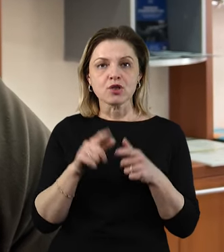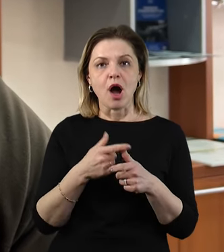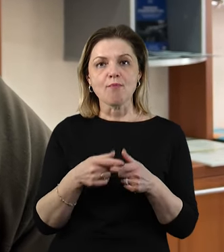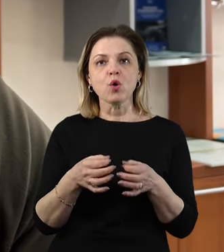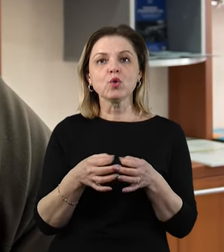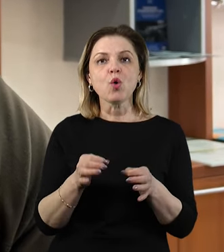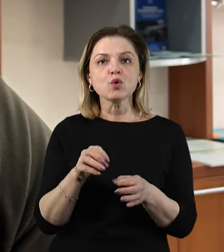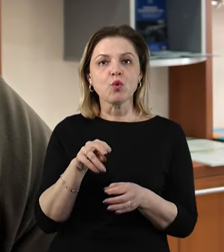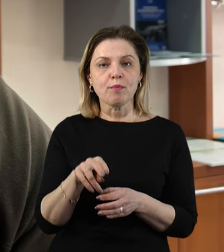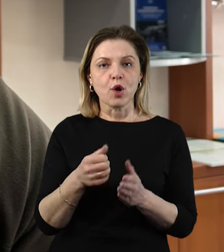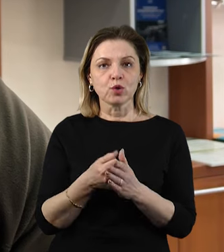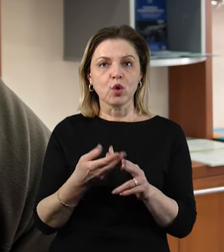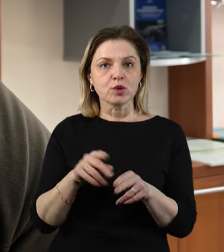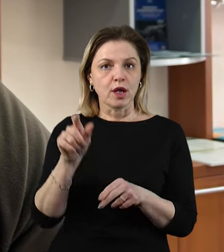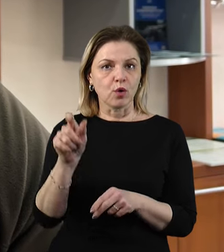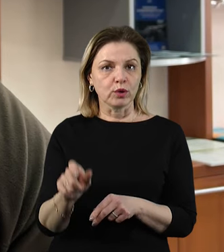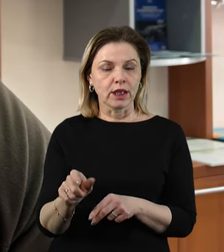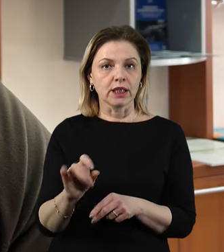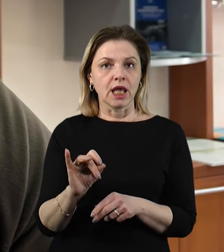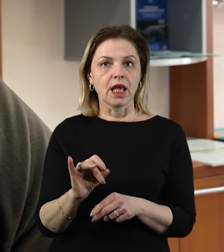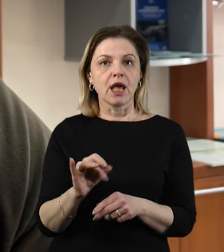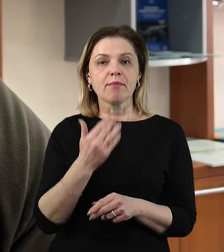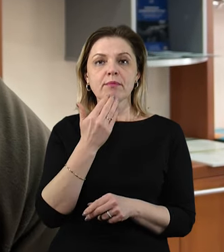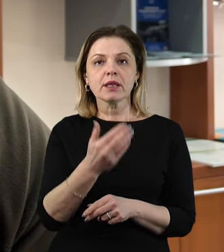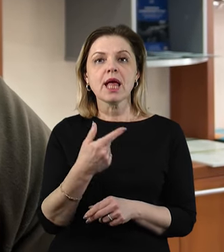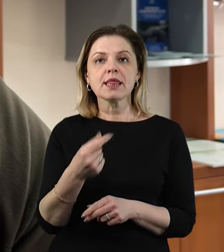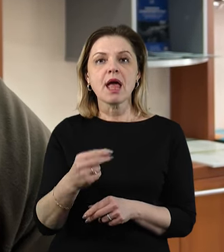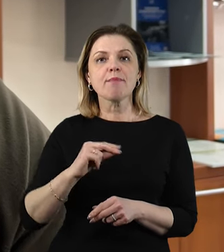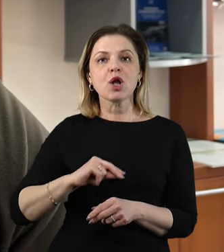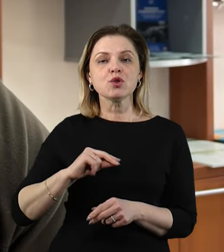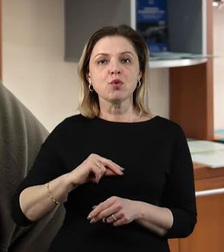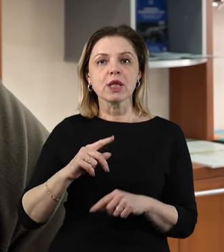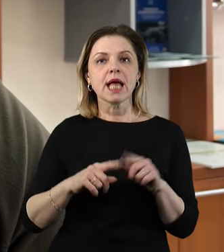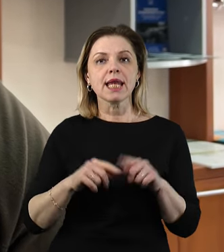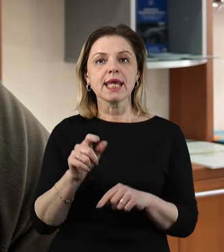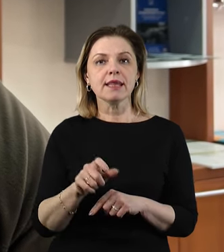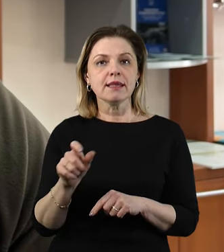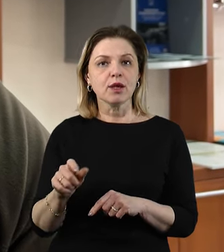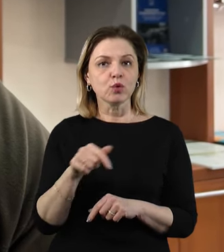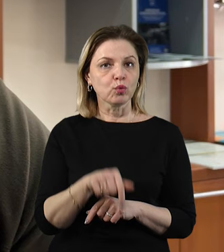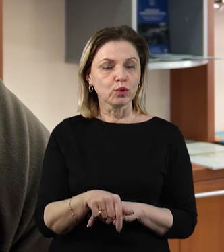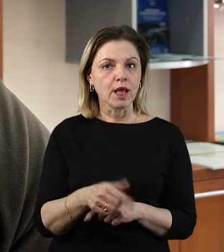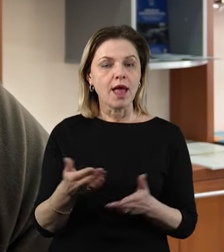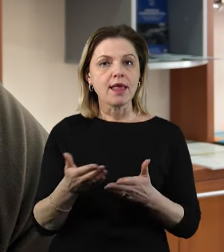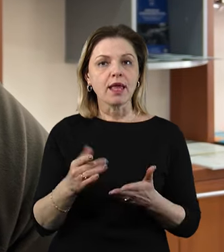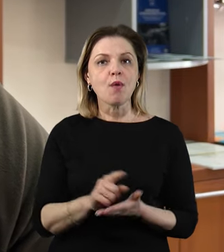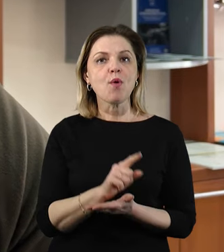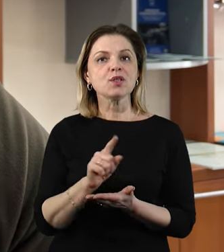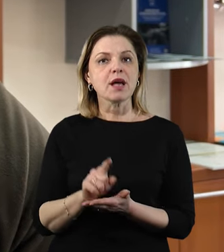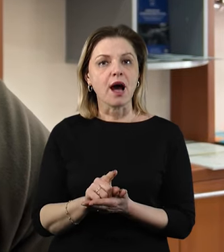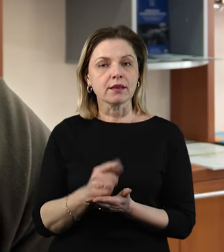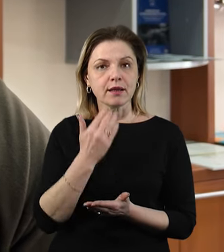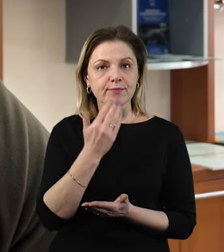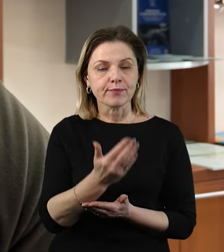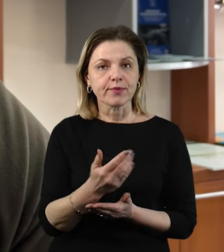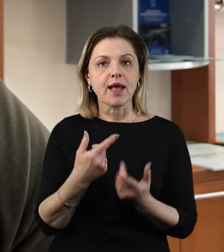Воно переходить в бік того, де працюють рідні тут, які вони обіймають посади, де